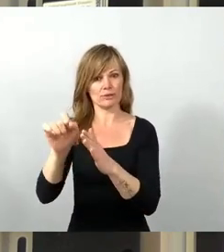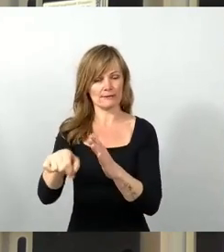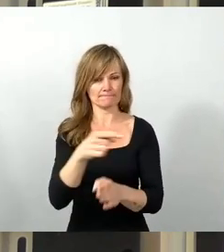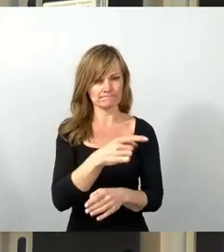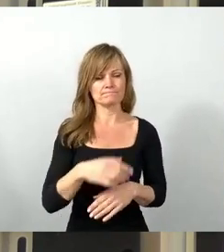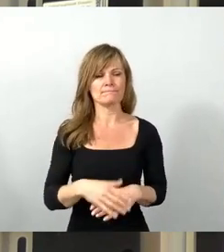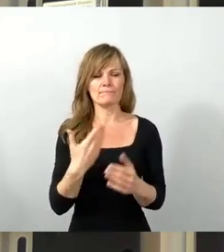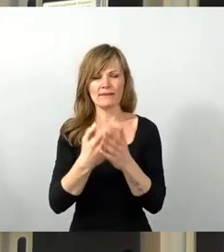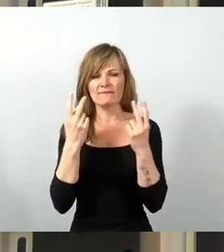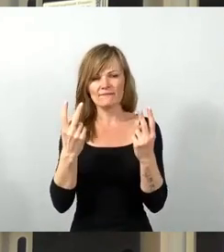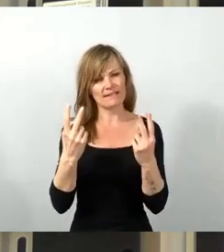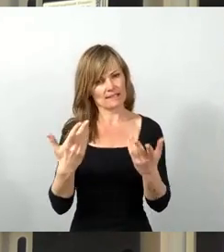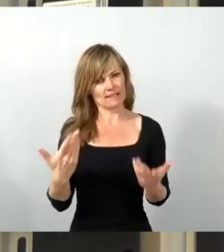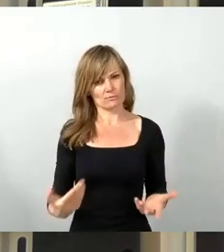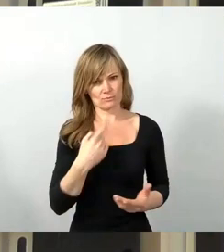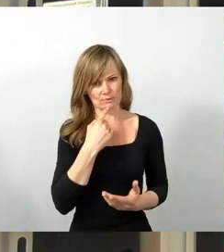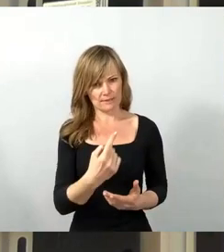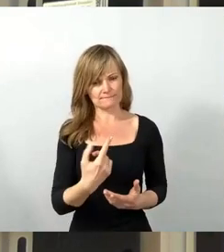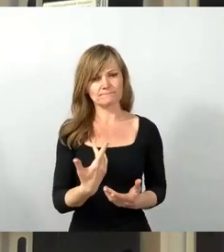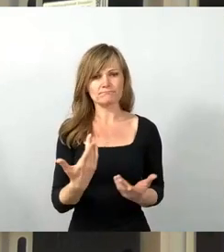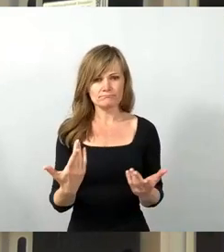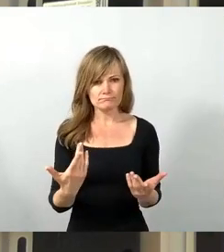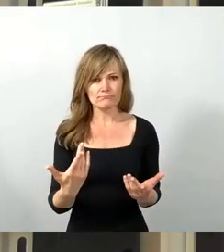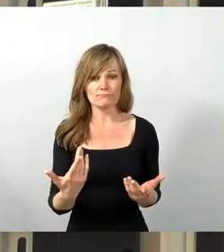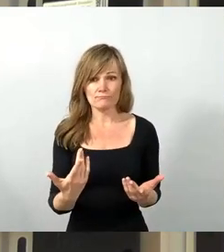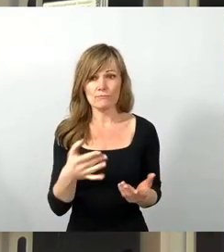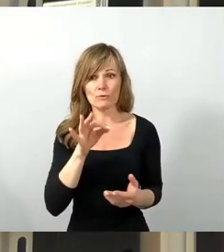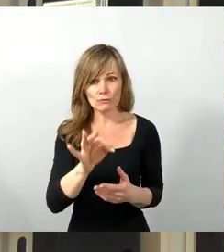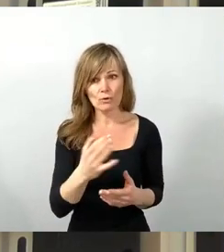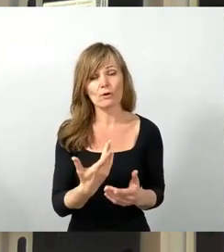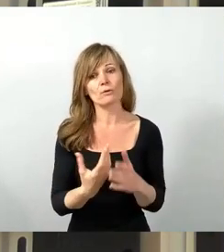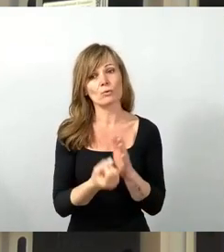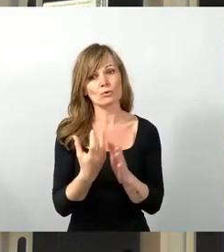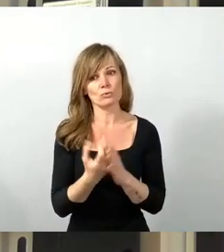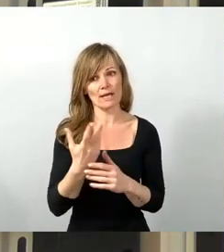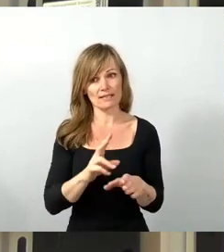der durchaus auch zu kultureller Teilhabe beiträgt.